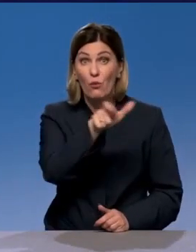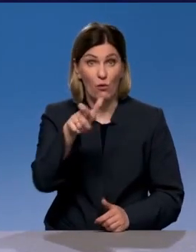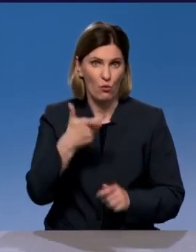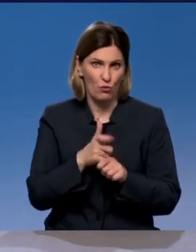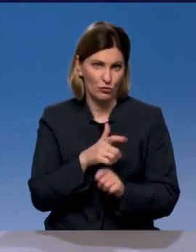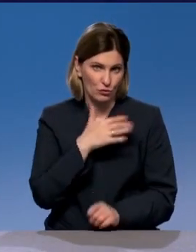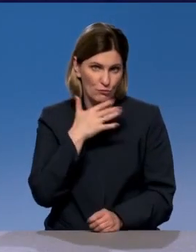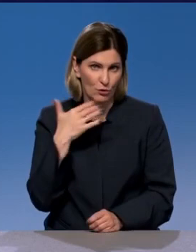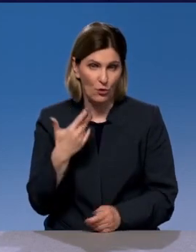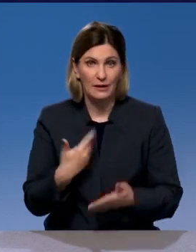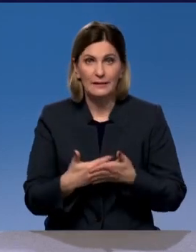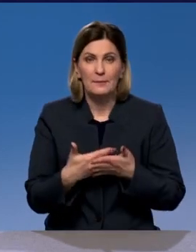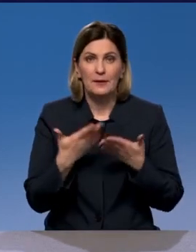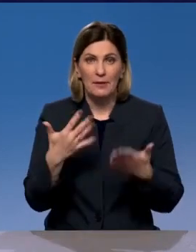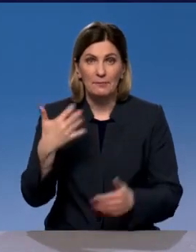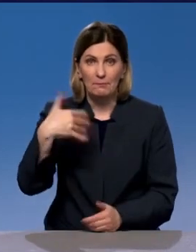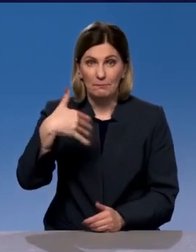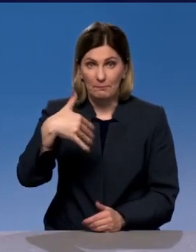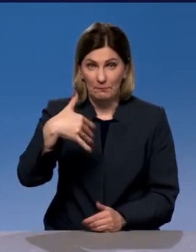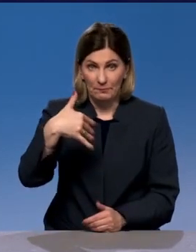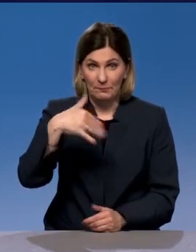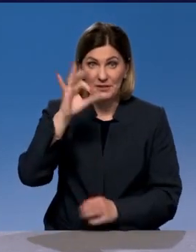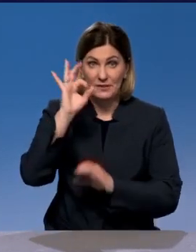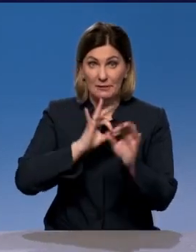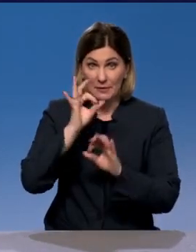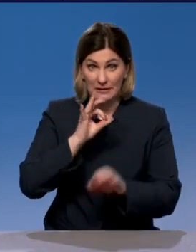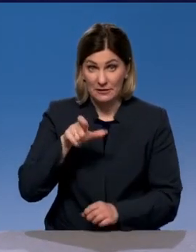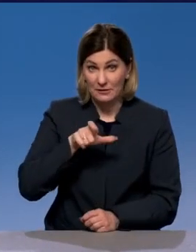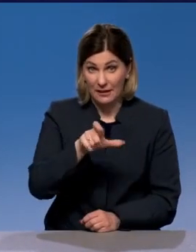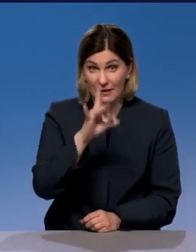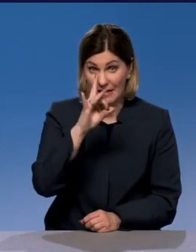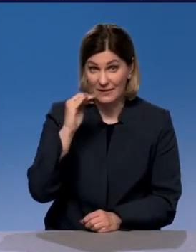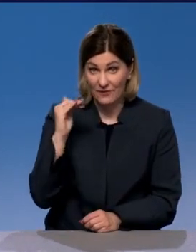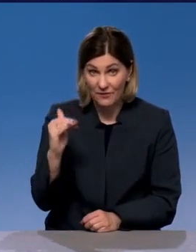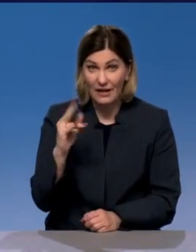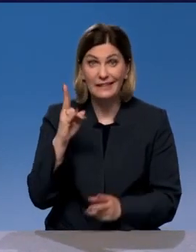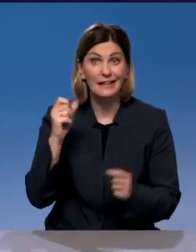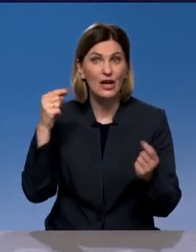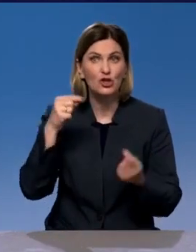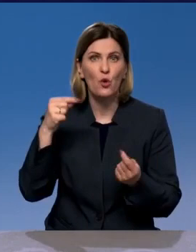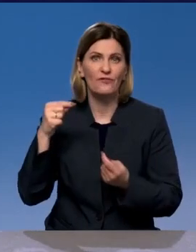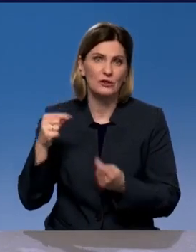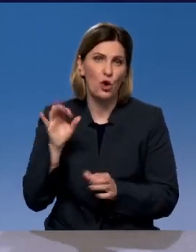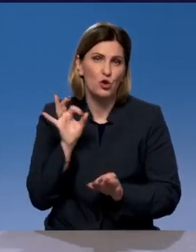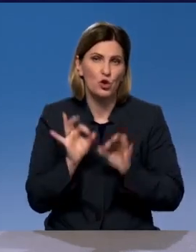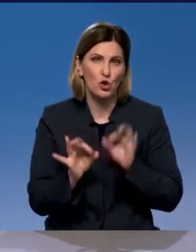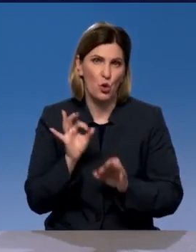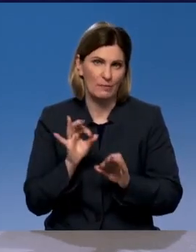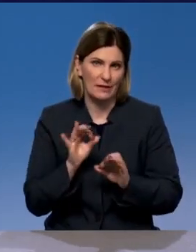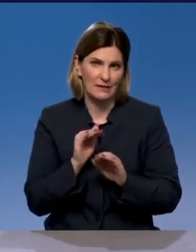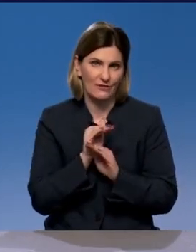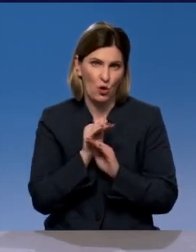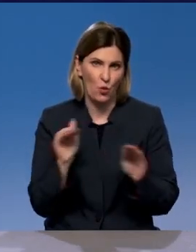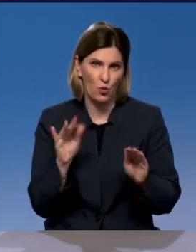примера, почти 50% дорог в Российской Федерации не соответствуют нормативному уровню. И